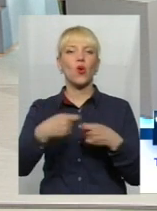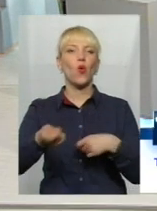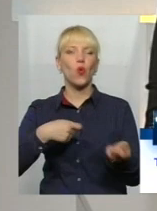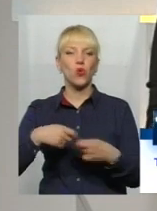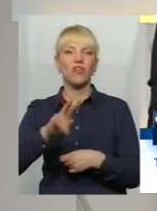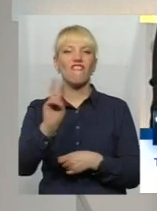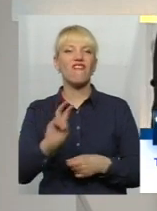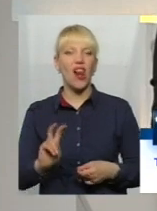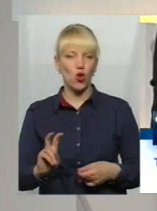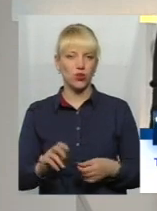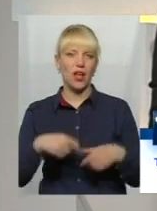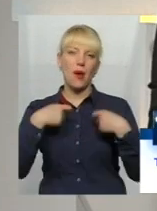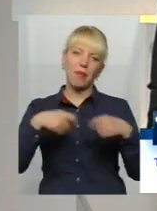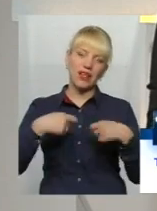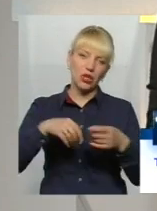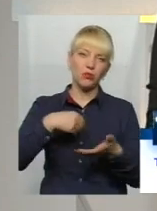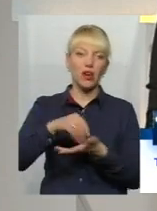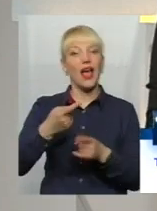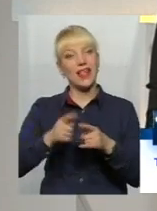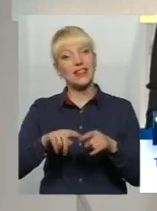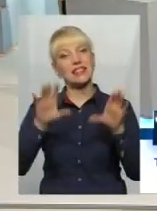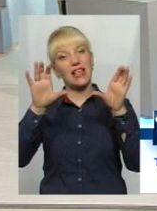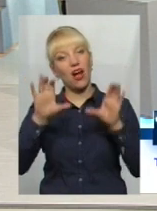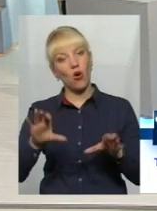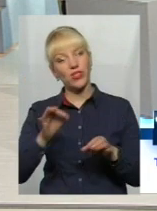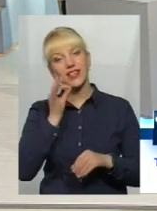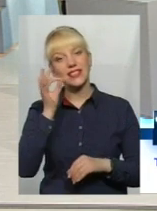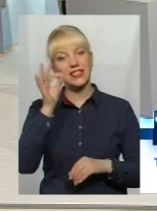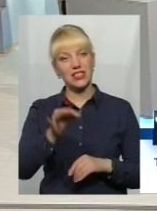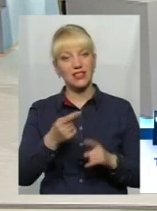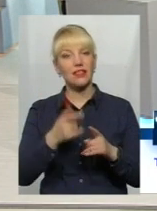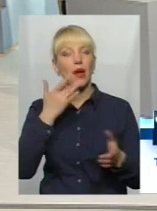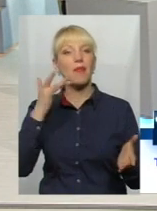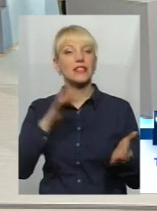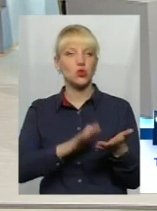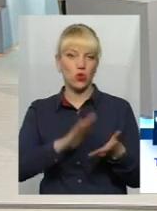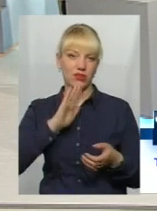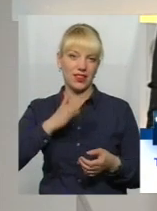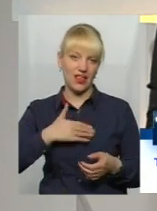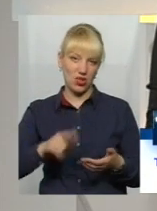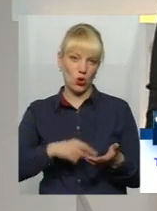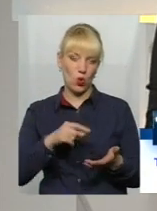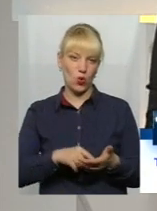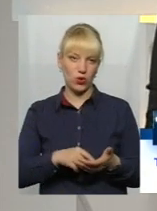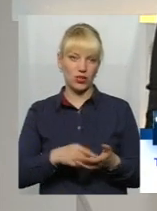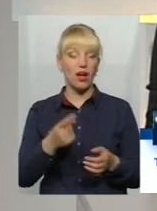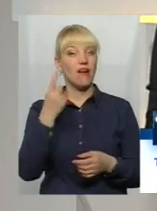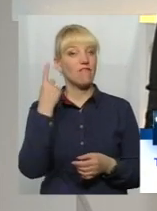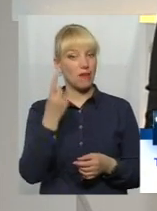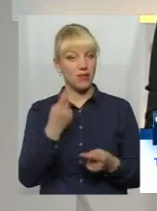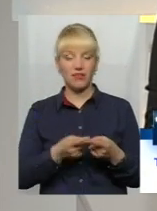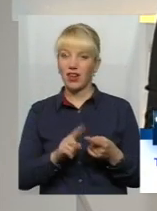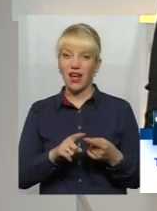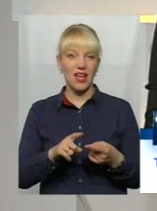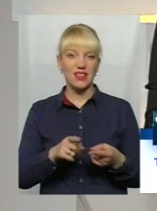Продають, покупають. Разве це законно, скажіть? Це позорить наш міст. Дякую. Дякую, Володимир. А во-вторых, це саме